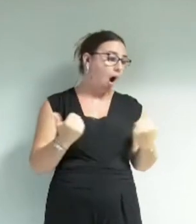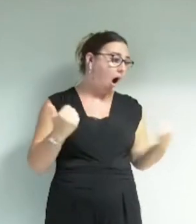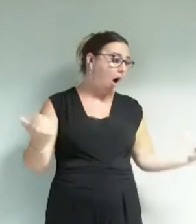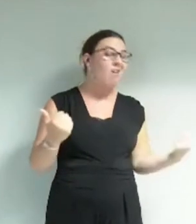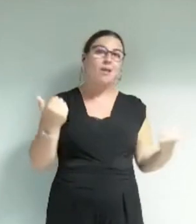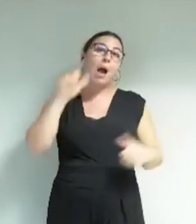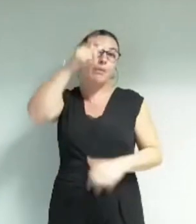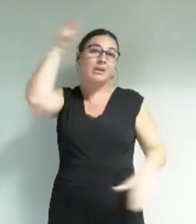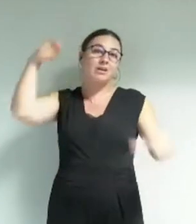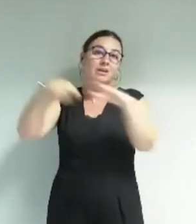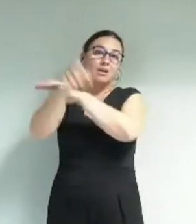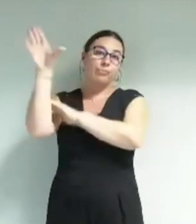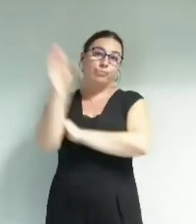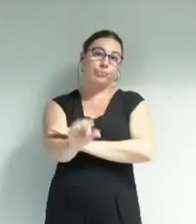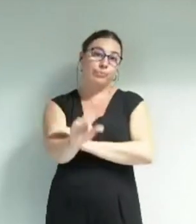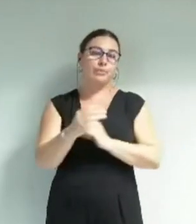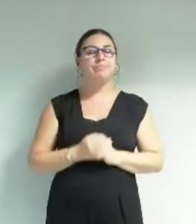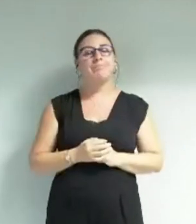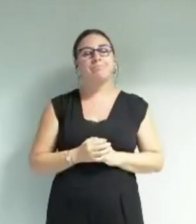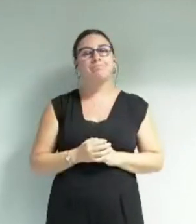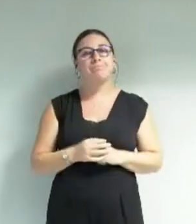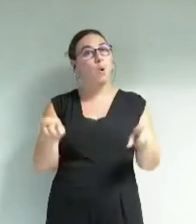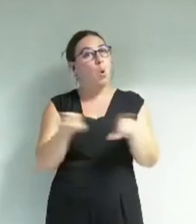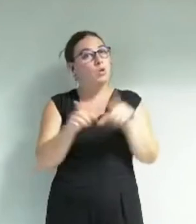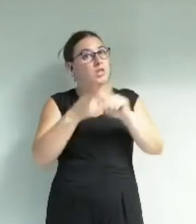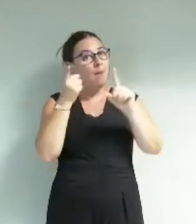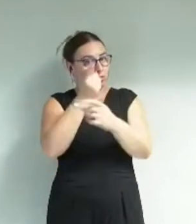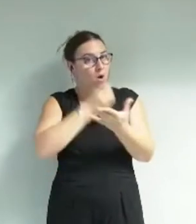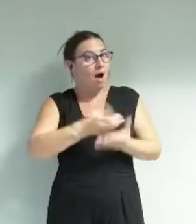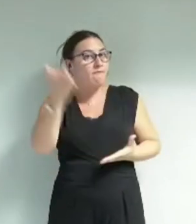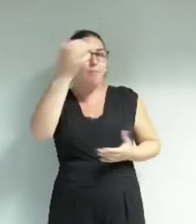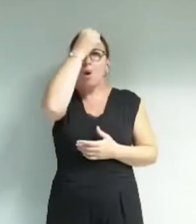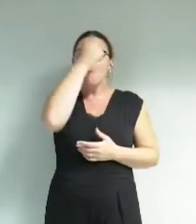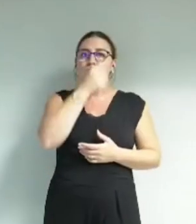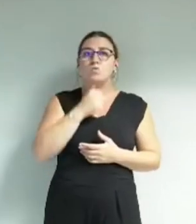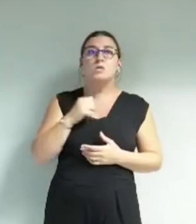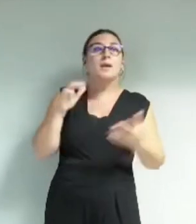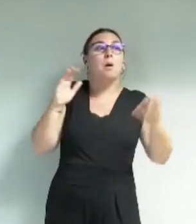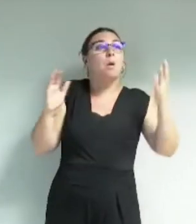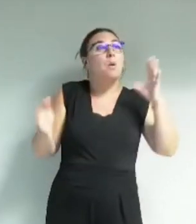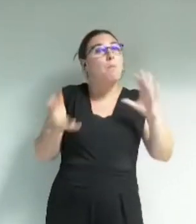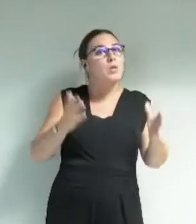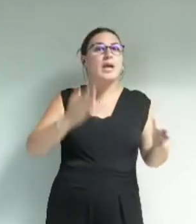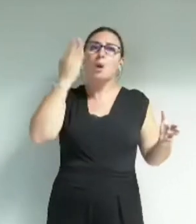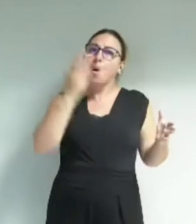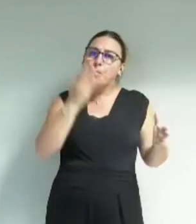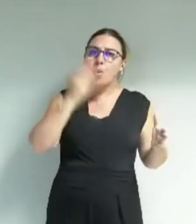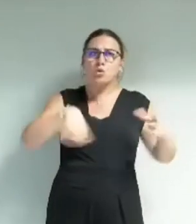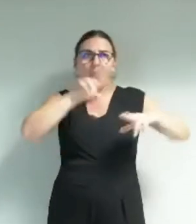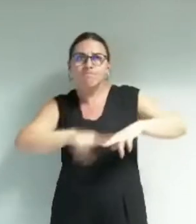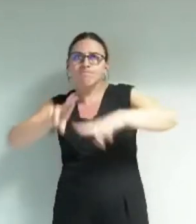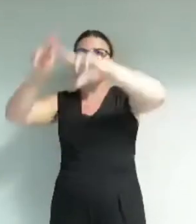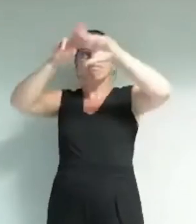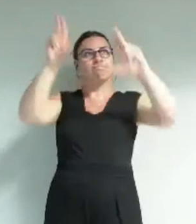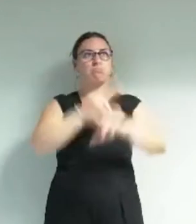ont baissé aussi alors. Il est bon aussi de préciser qu'aujourd'hui ce musée aurait semble-t-il besoin d'être remis en état